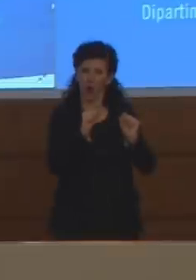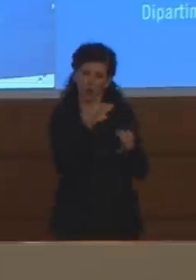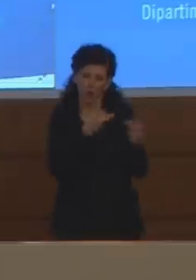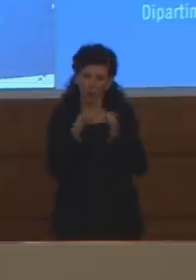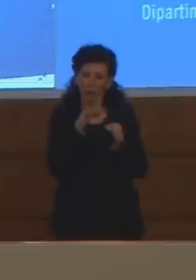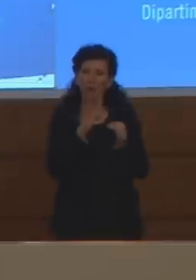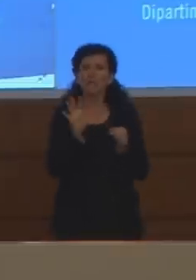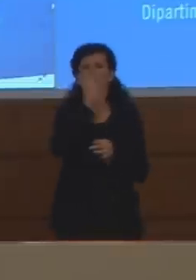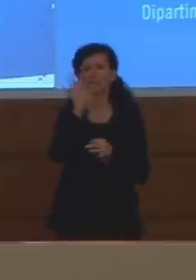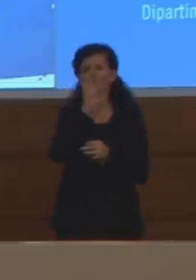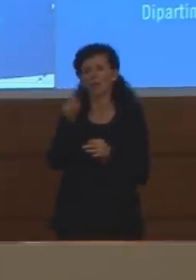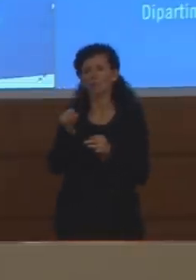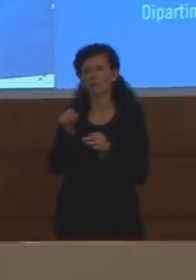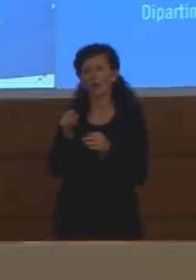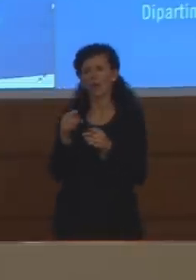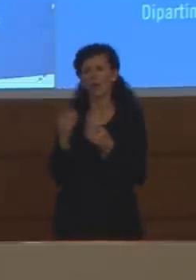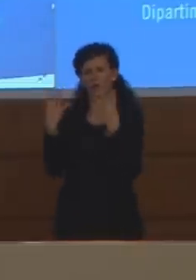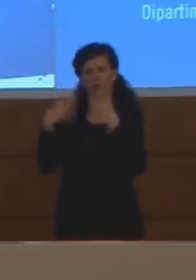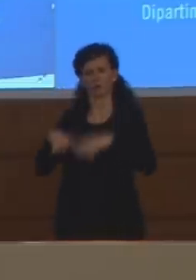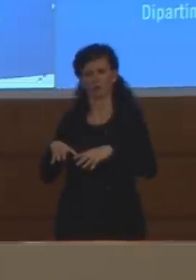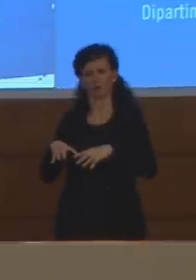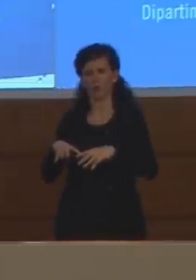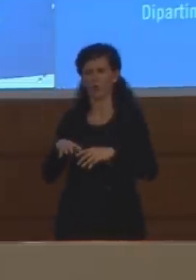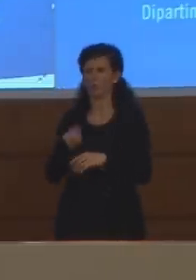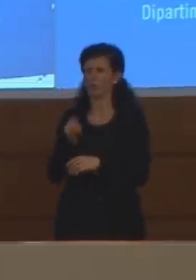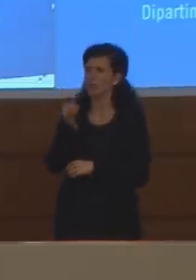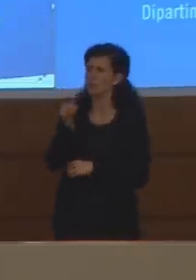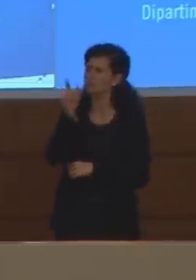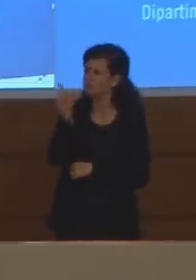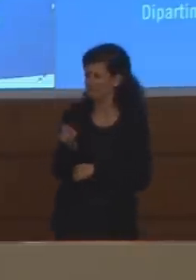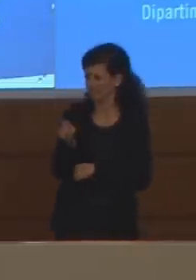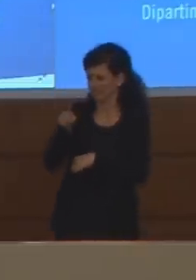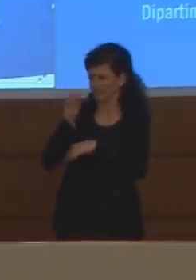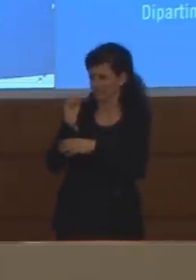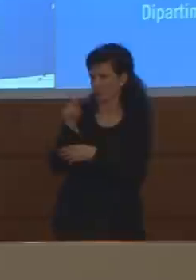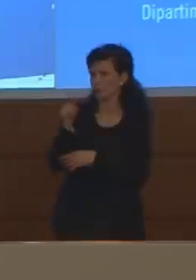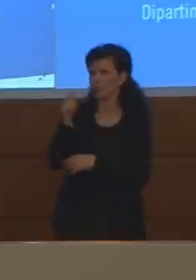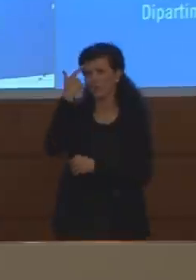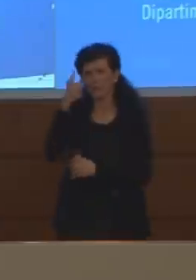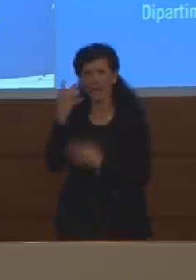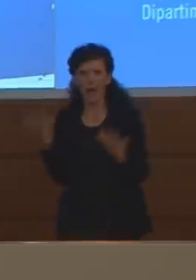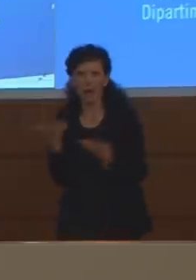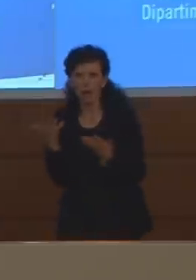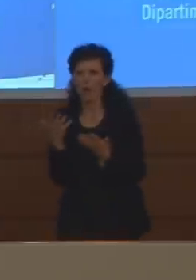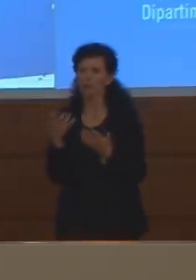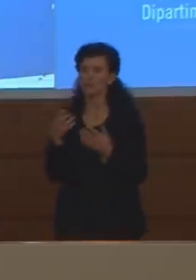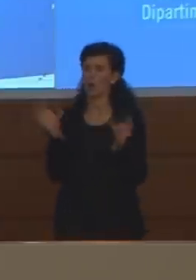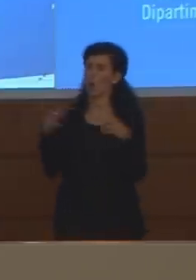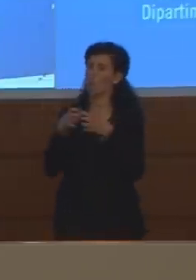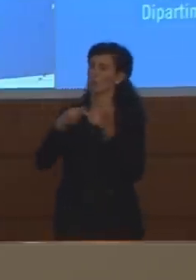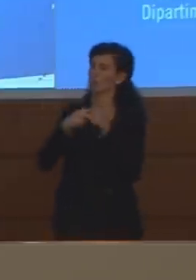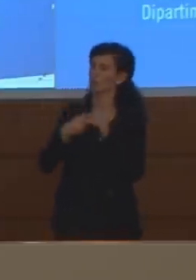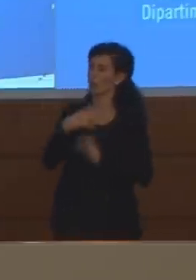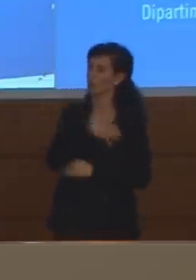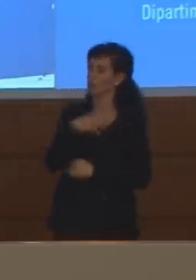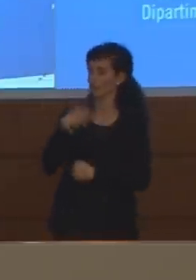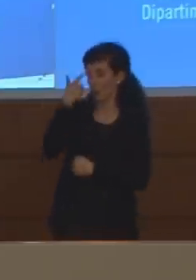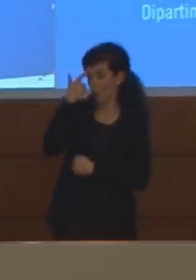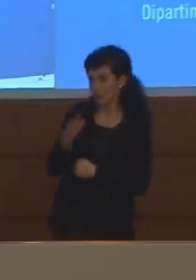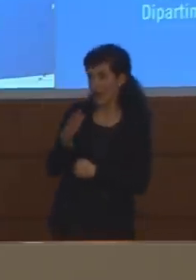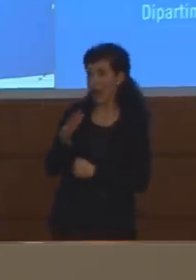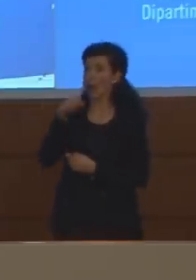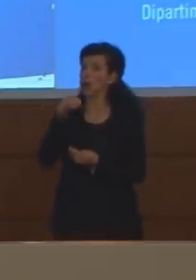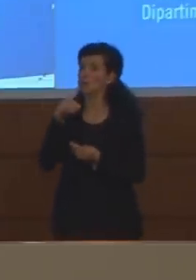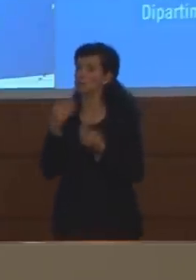funzioni. Le volevo chiedere che cosa ne sa lei, che cosa ne sa il Comitato Tecnico Scientifico, se c'è una sperimentazione e se,